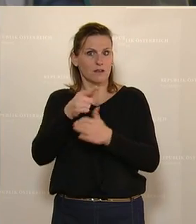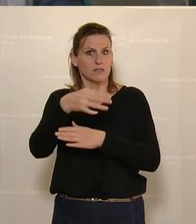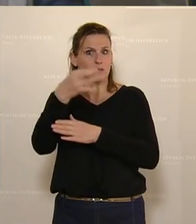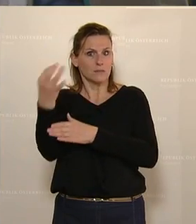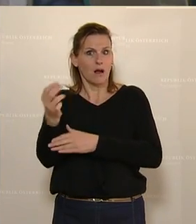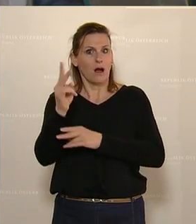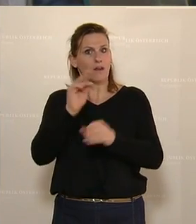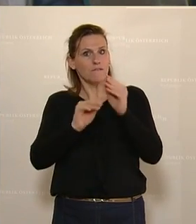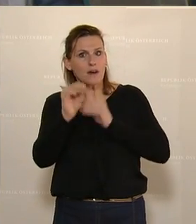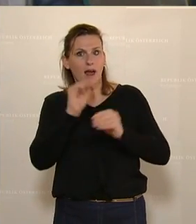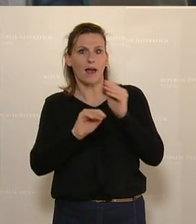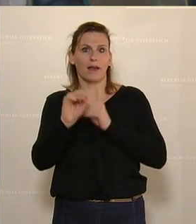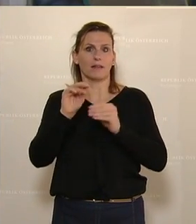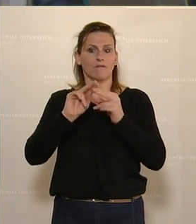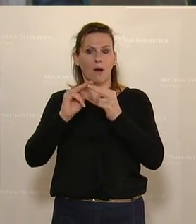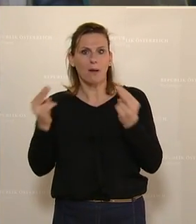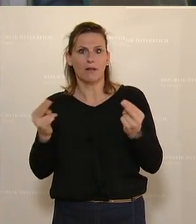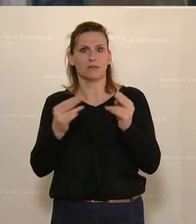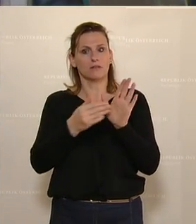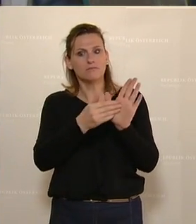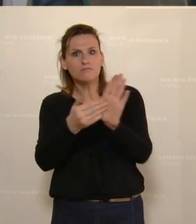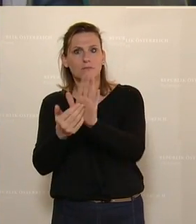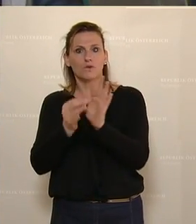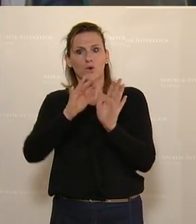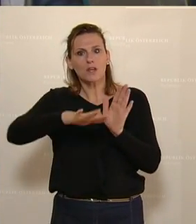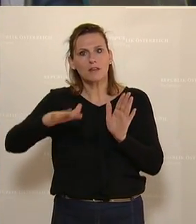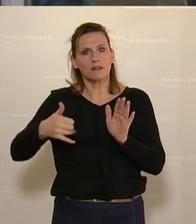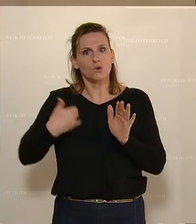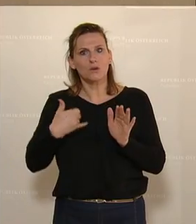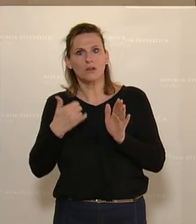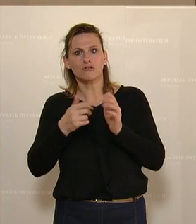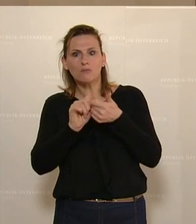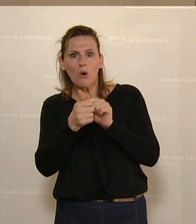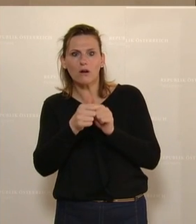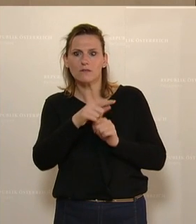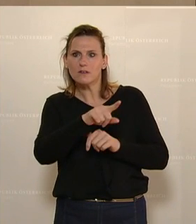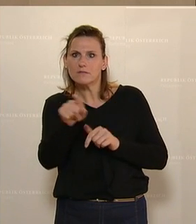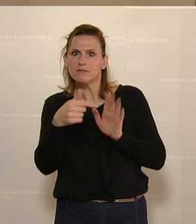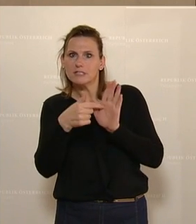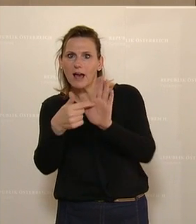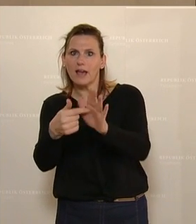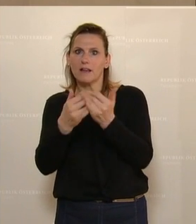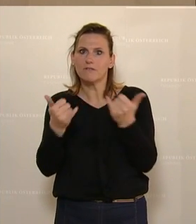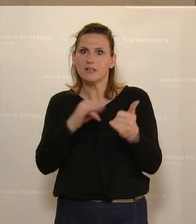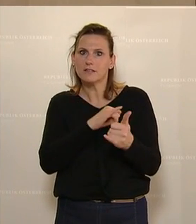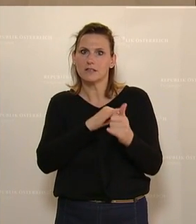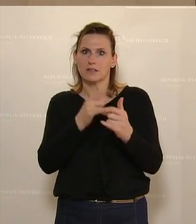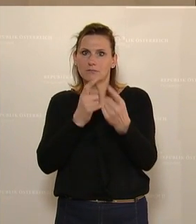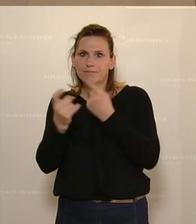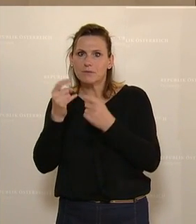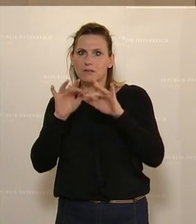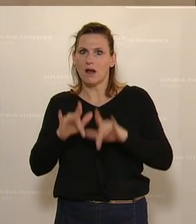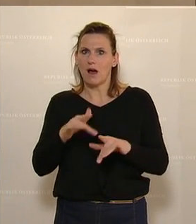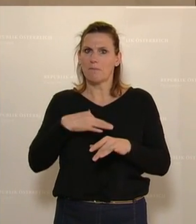sich die Vereine bzw. auch die Verbände, vor allem den Kindern und Jugendlichen, den Sport und die Sportarten näher bringen. Meine Frage dazu,